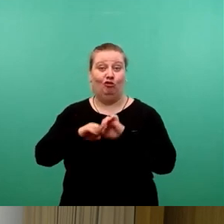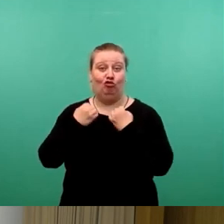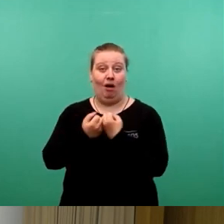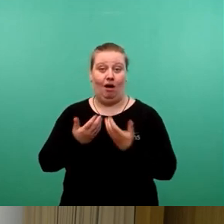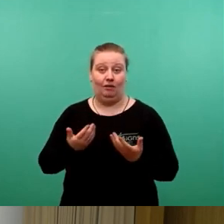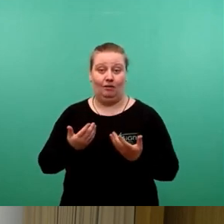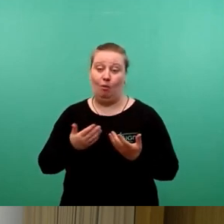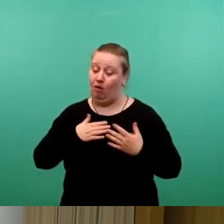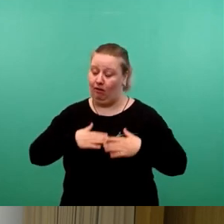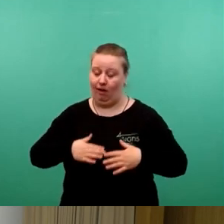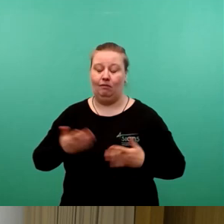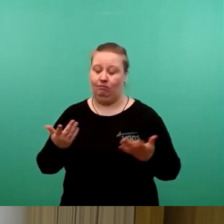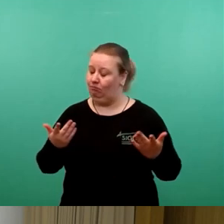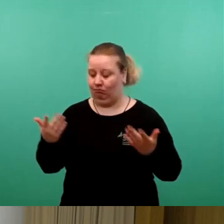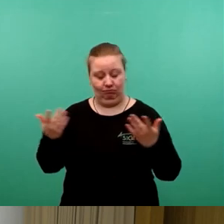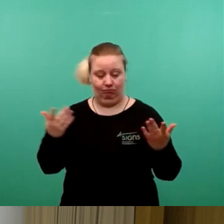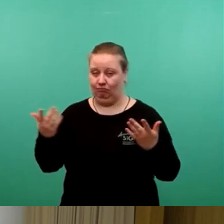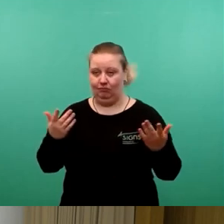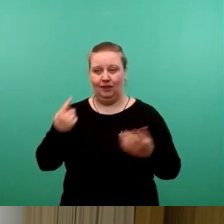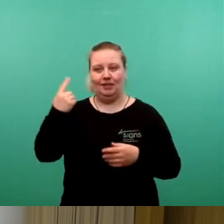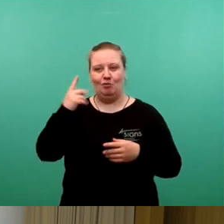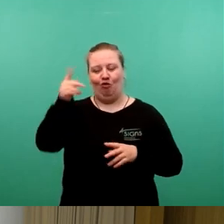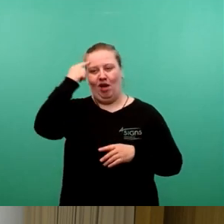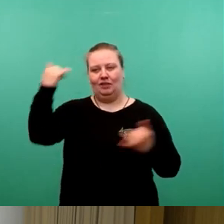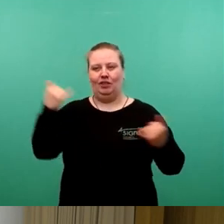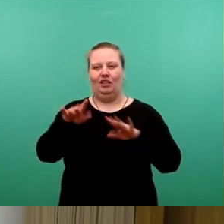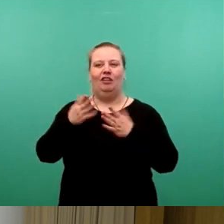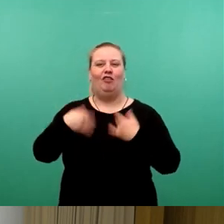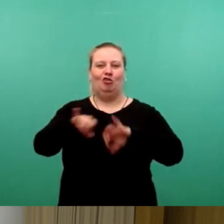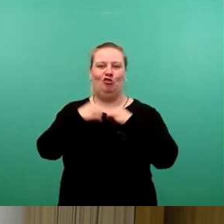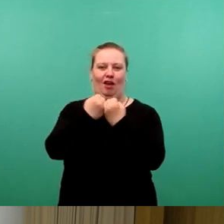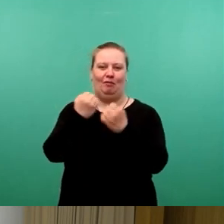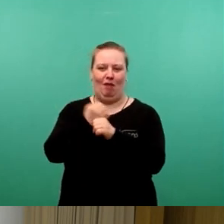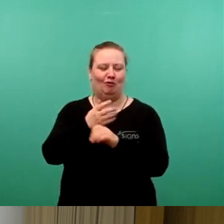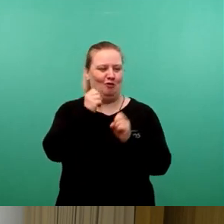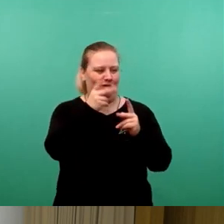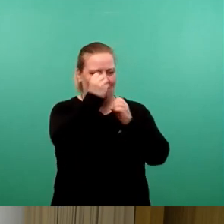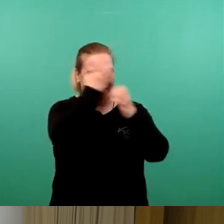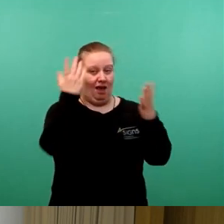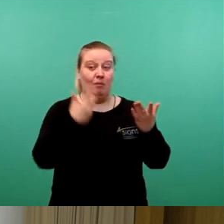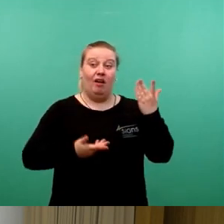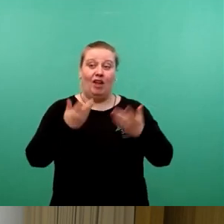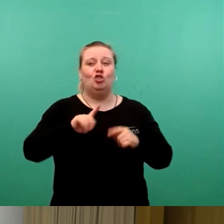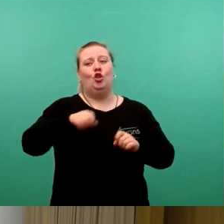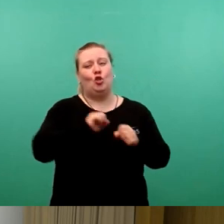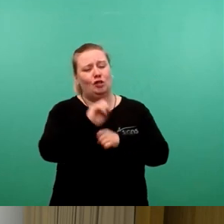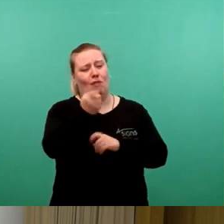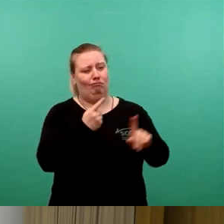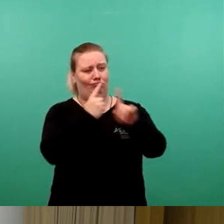Aber genau, ich bin da sicher, Sie kriegen das raus, wie der Freistaat das macht. Okay, aber vielleicht treffen wir uns trotzdem mal.